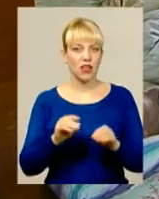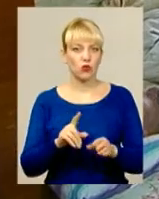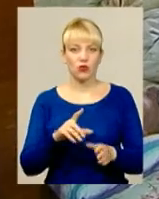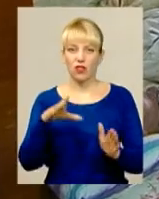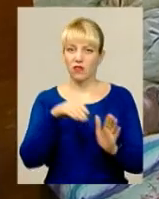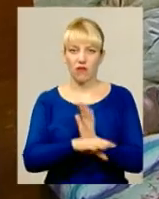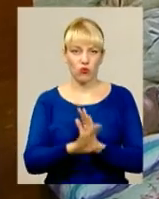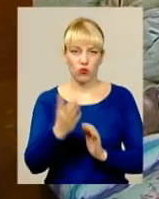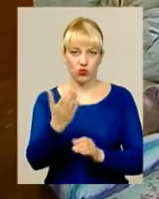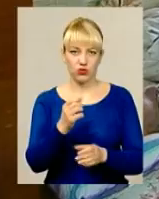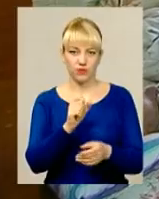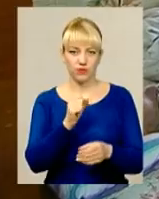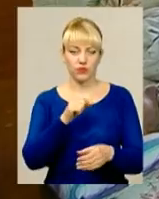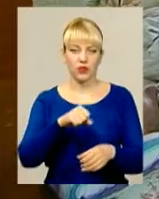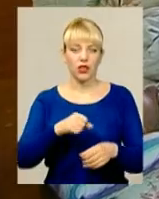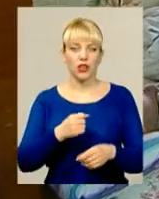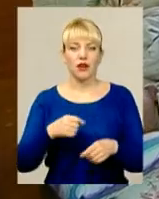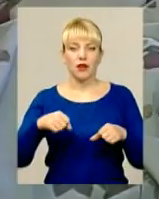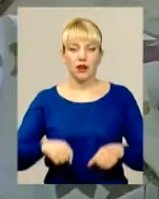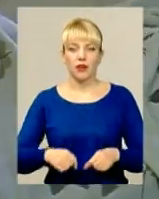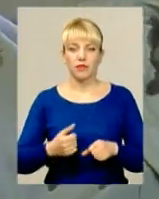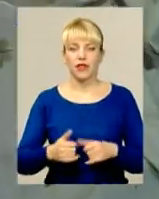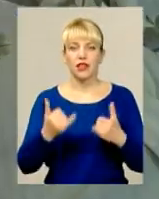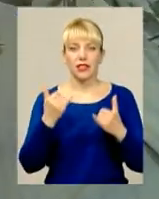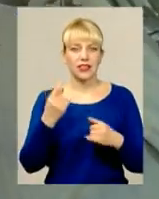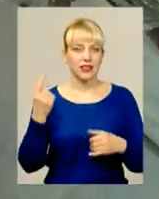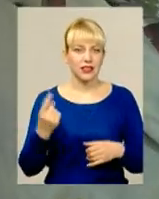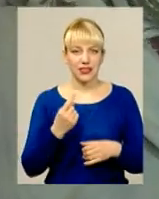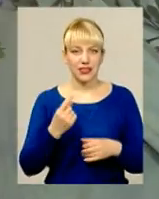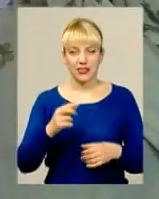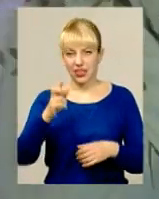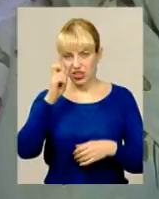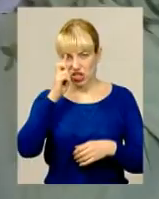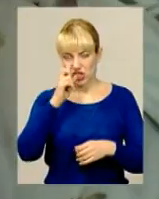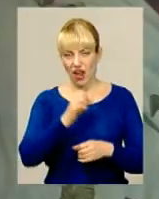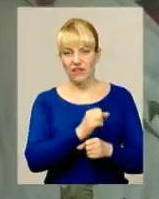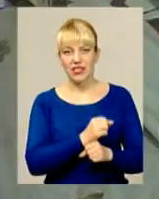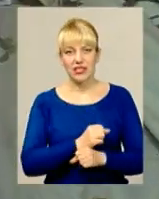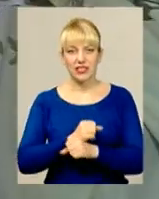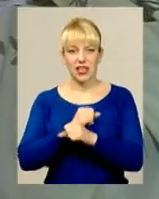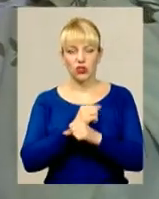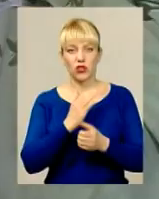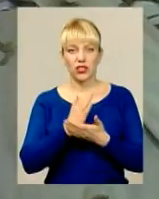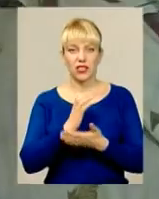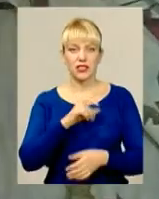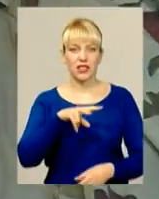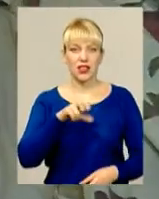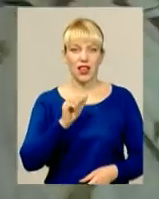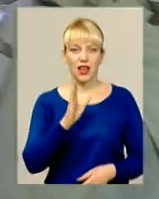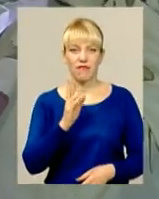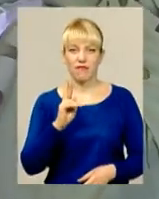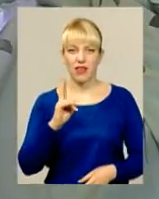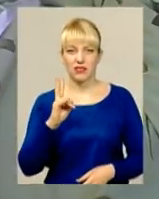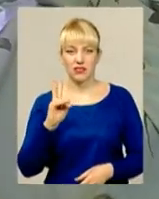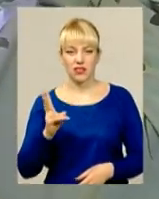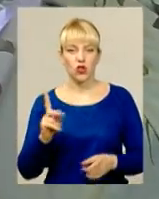Наразі єдиний державний санаторій України, де можуть реабілітовуватися інваліди-спенальники, є у Славянську. Але щоб потрапити